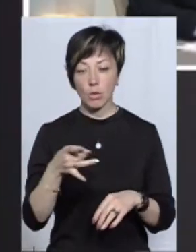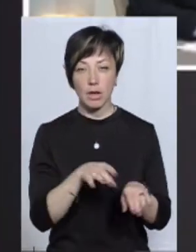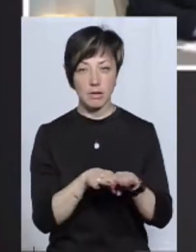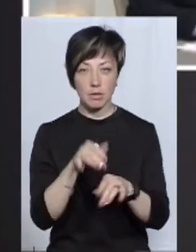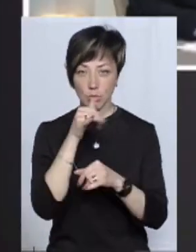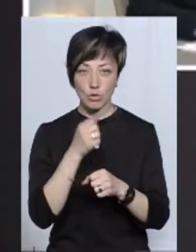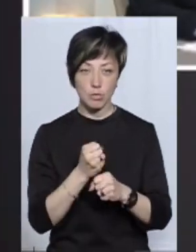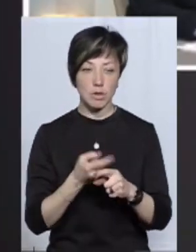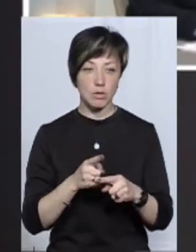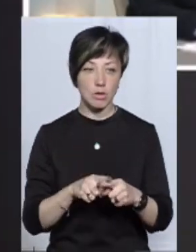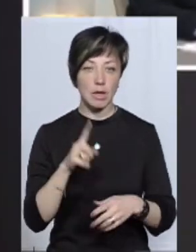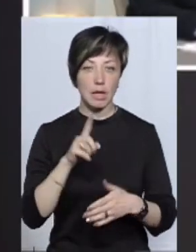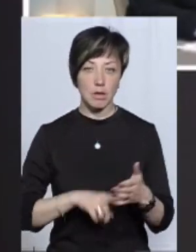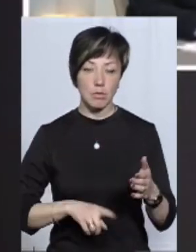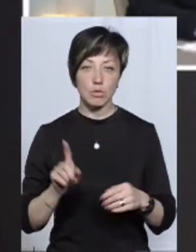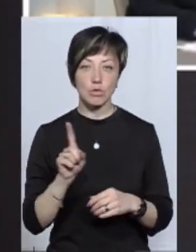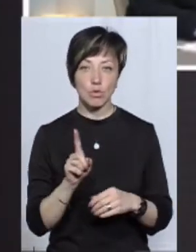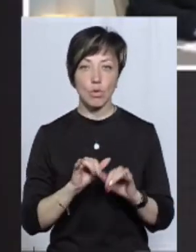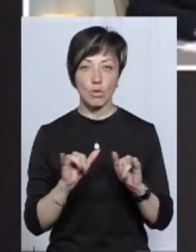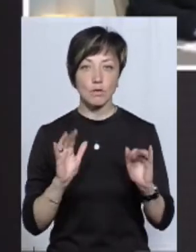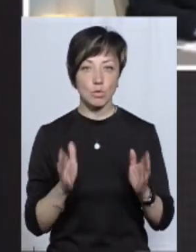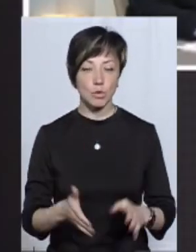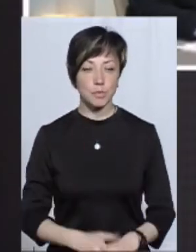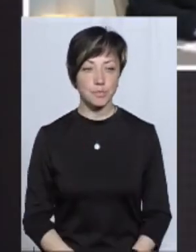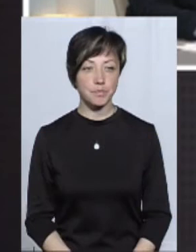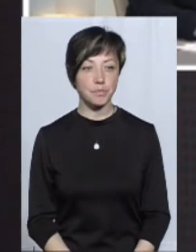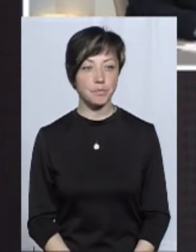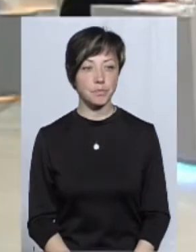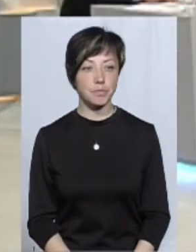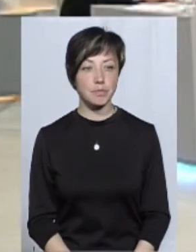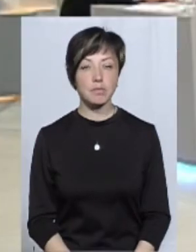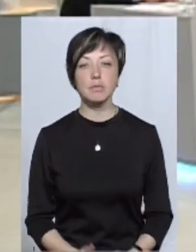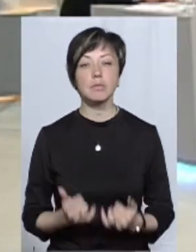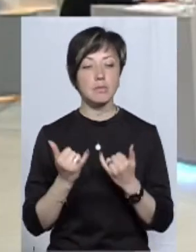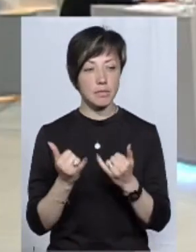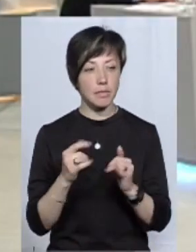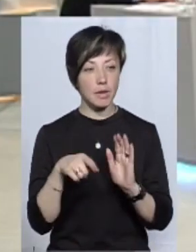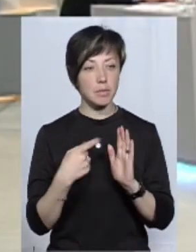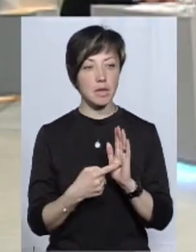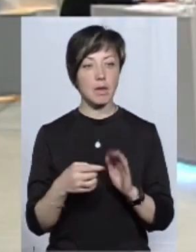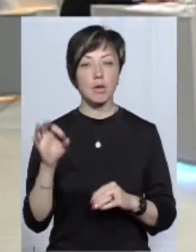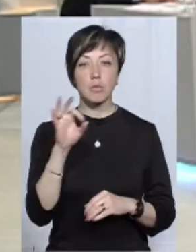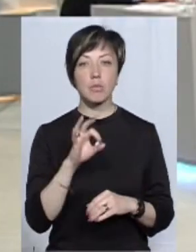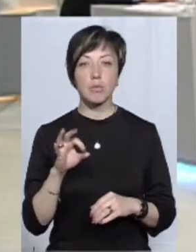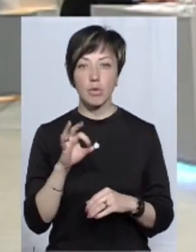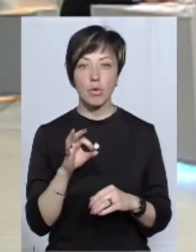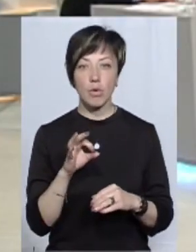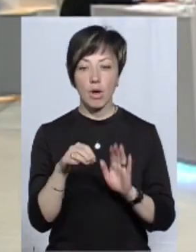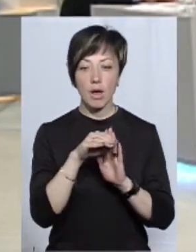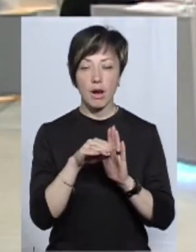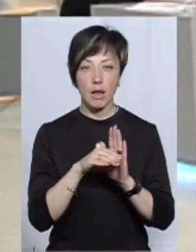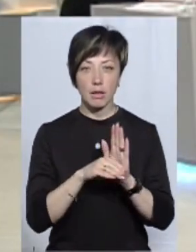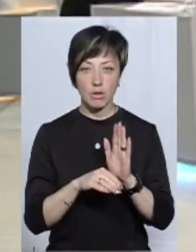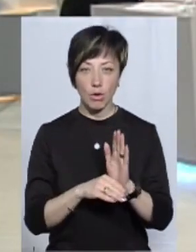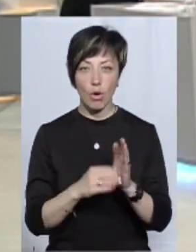зробити не може, звичайно, але ми надіємось на те, що розвиток буде. Дякую вам. Прошу, пані Наталі. До того рейтингу опитування, що